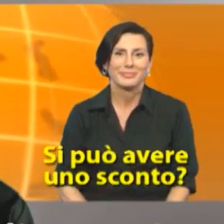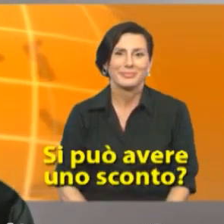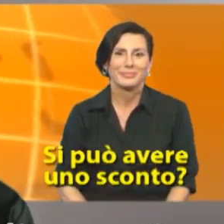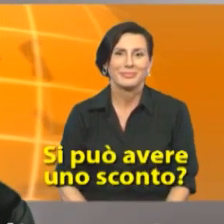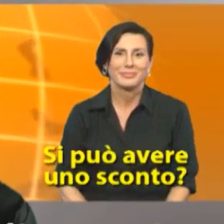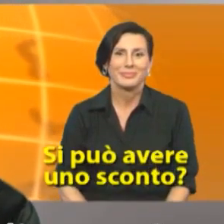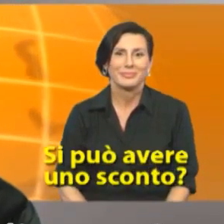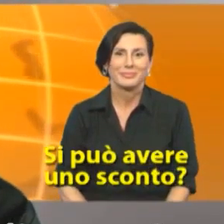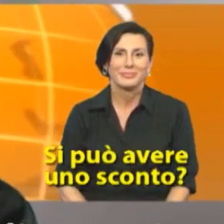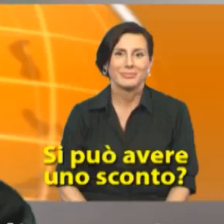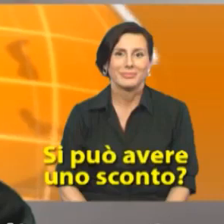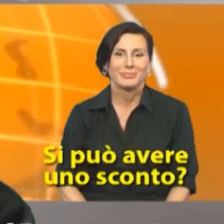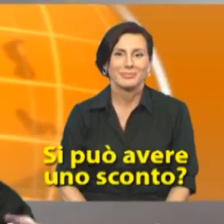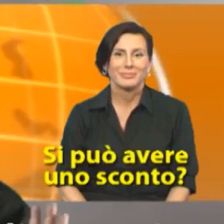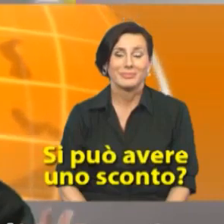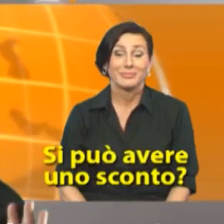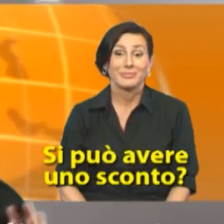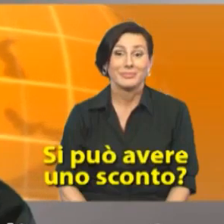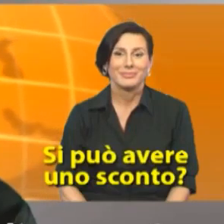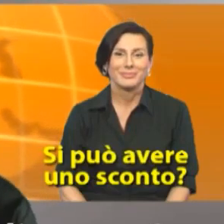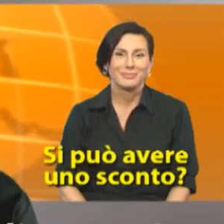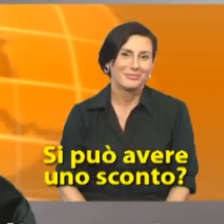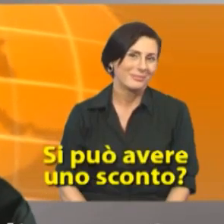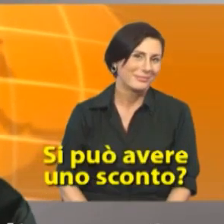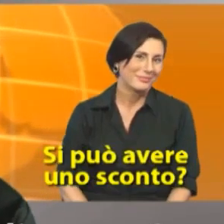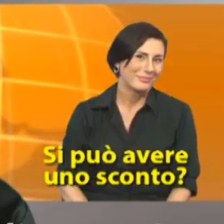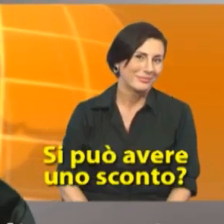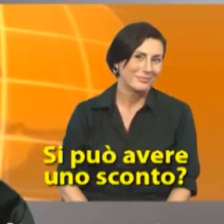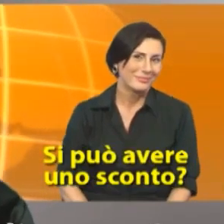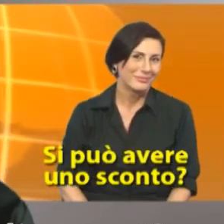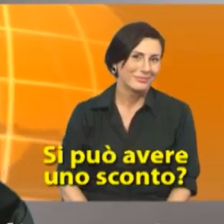discount? is there a discount?